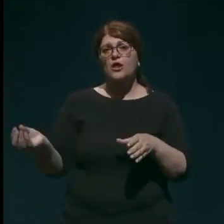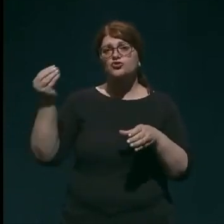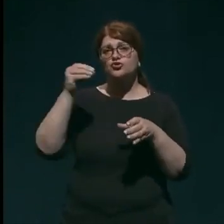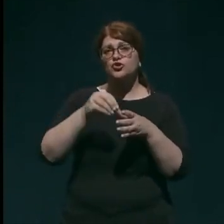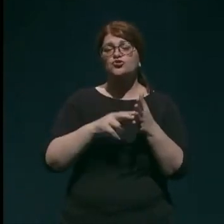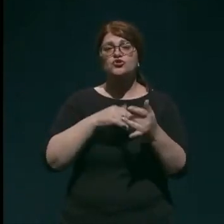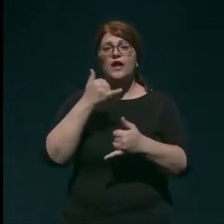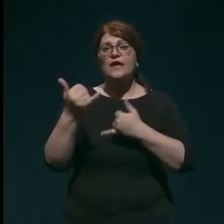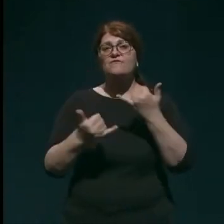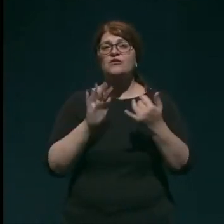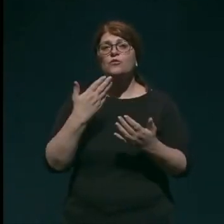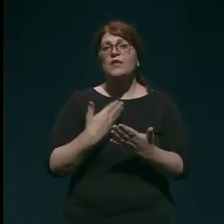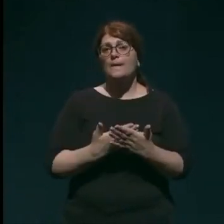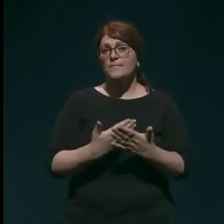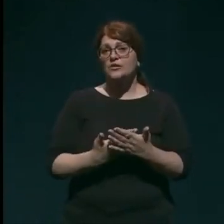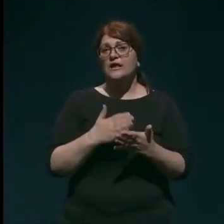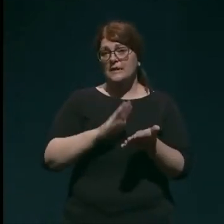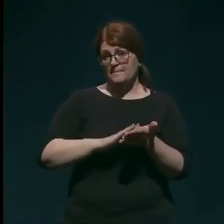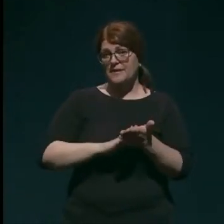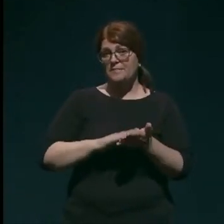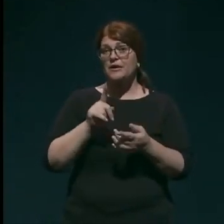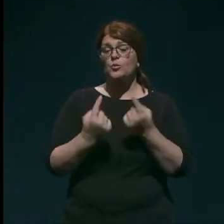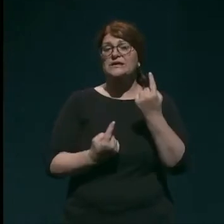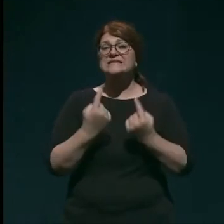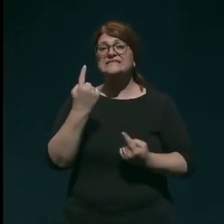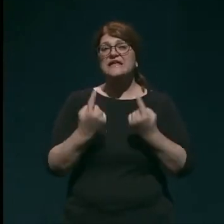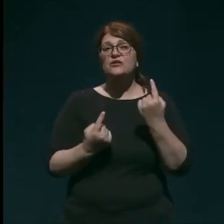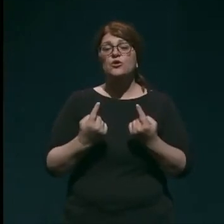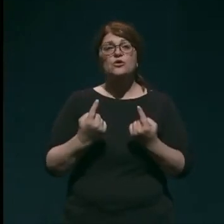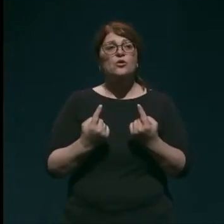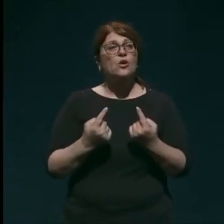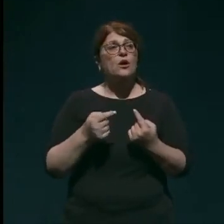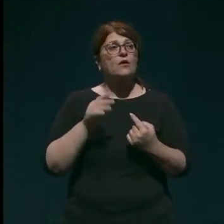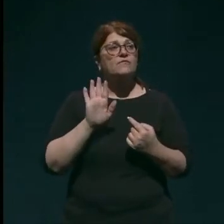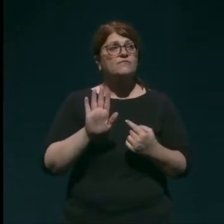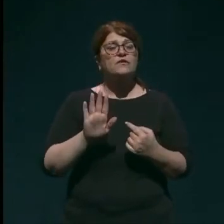na podlagi primirov, ki se dogajajo v ameriškem kontinentu.